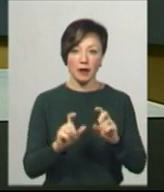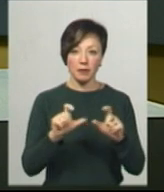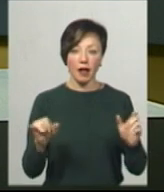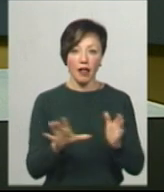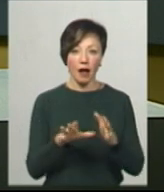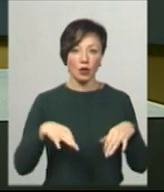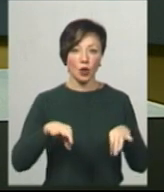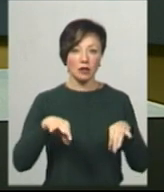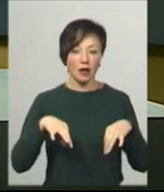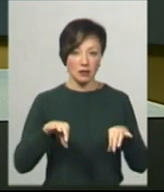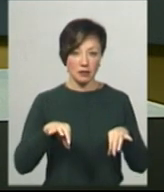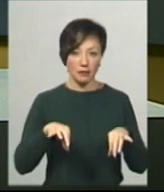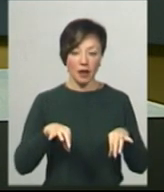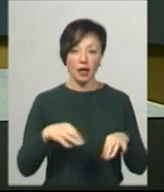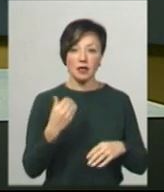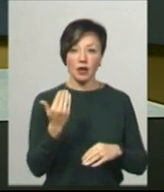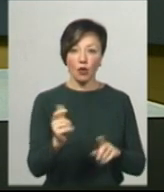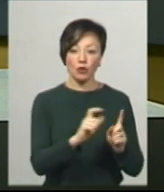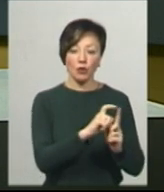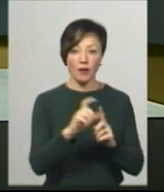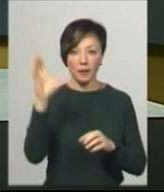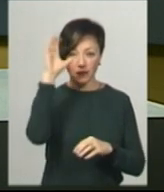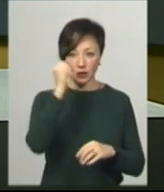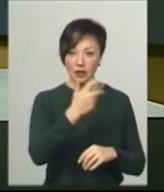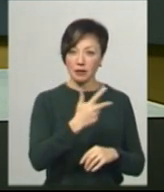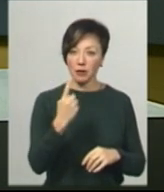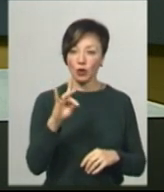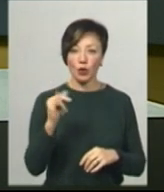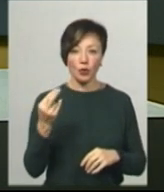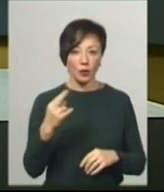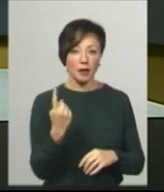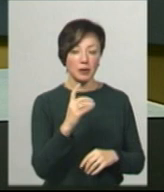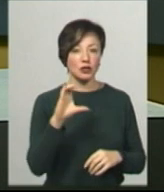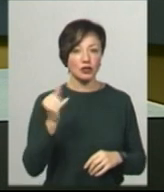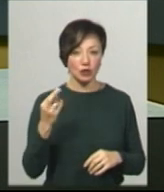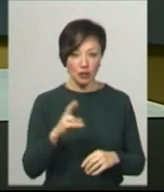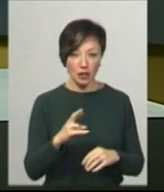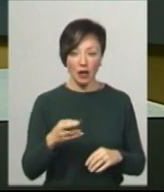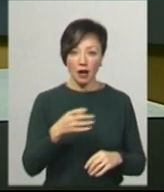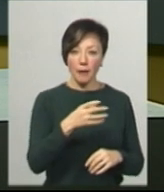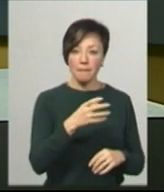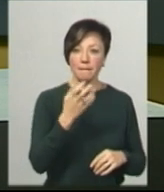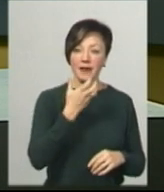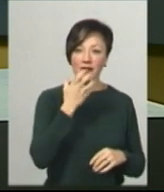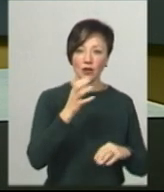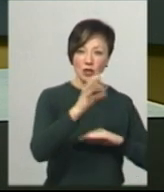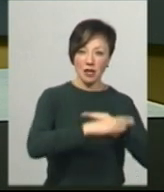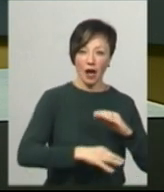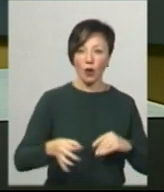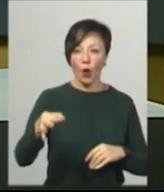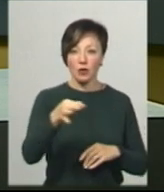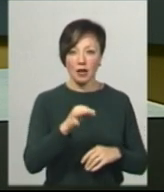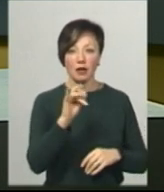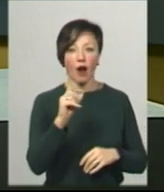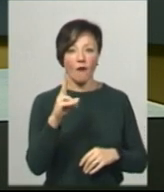«Електротранс» Віктор Паламарчук. За його словами, у ніч з 31 грудня на 1 січня з мікрорайонів Південно-Західний, Озерна,